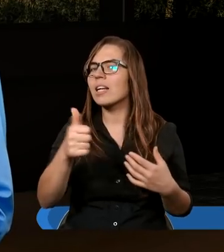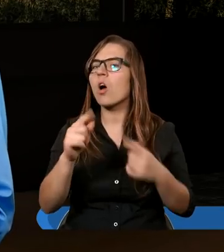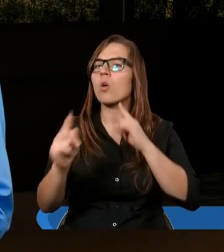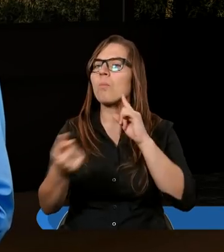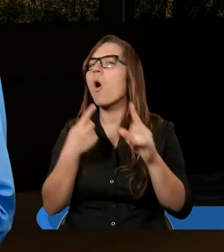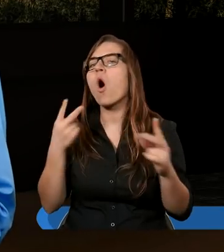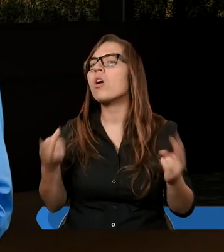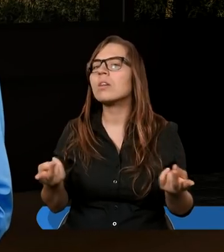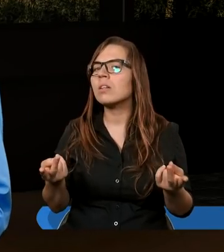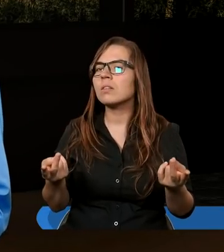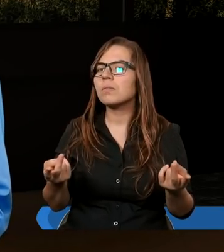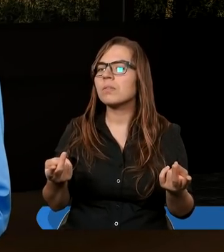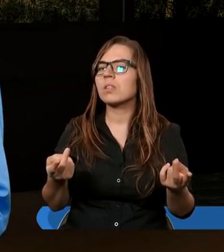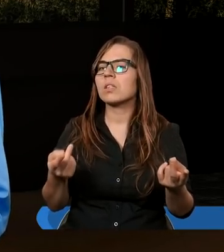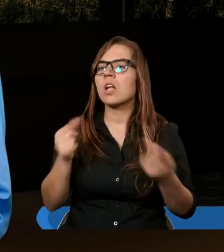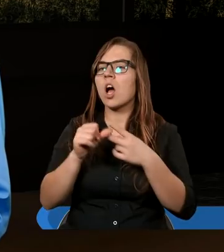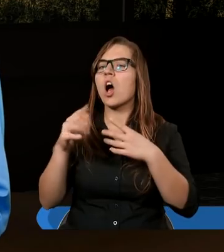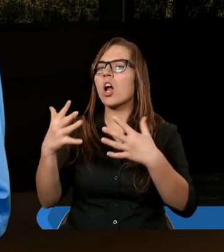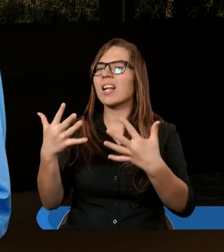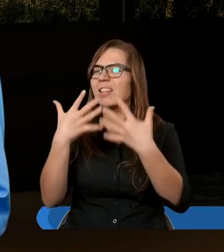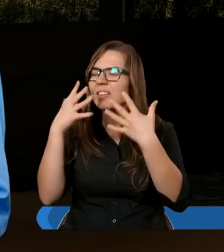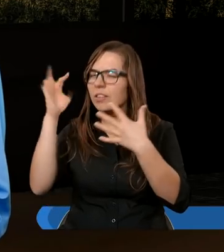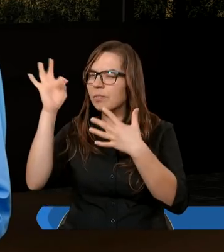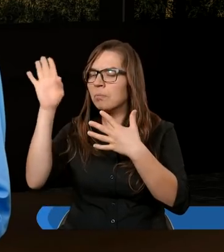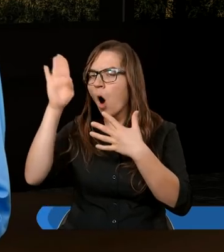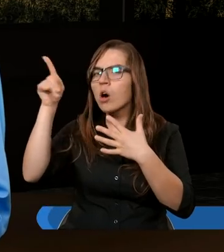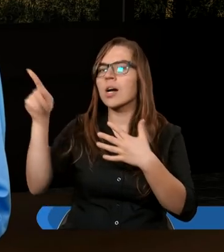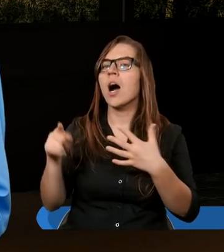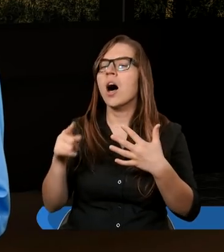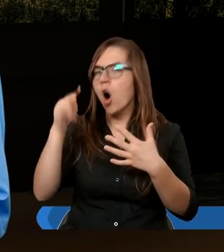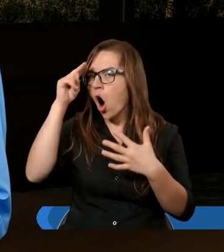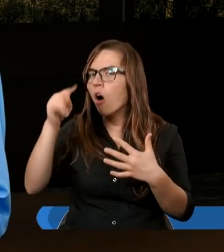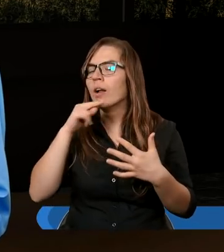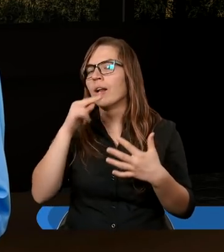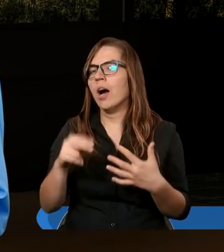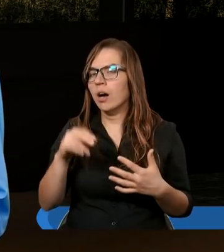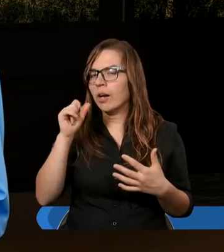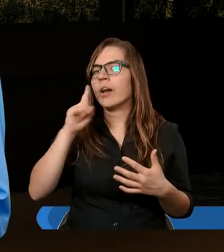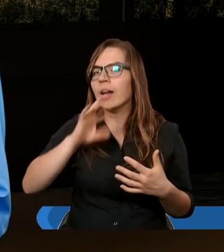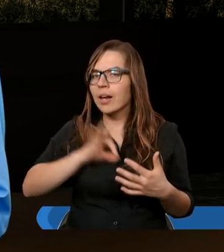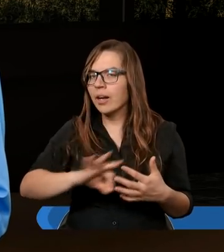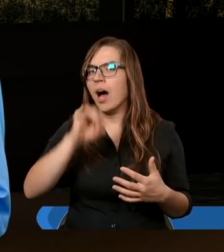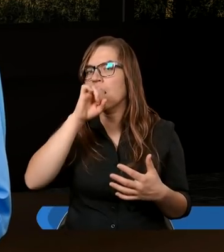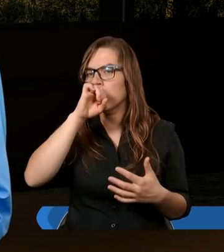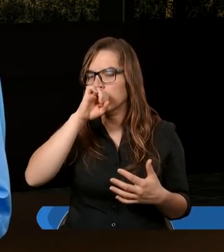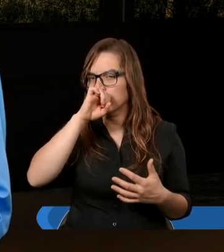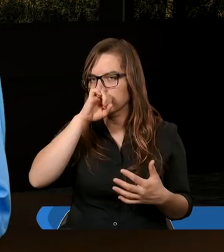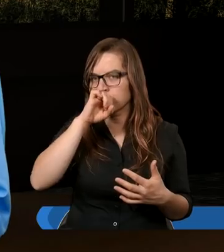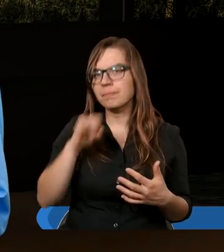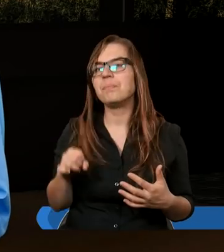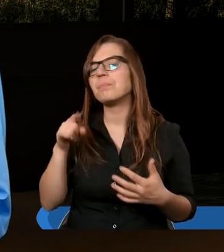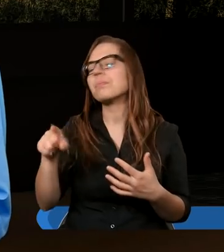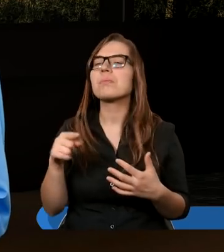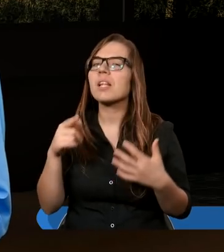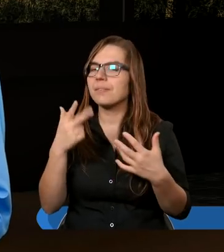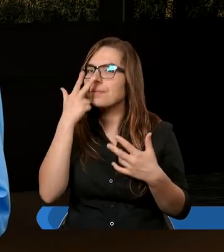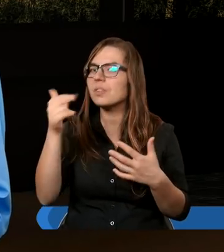jest odzwierciedleniem jedności Boga Ojca i Syna. I w pewnym sensie możemy